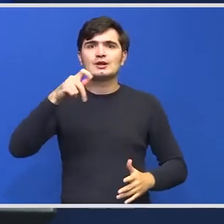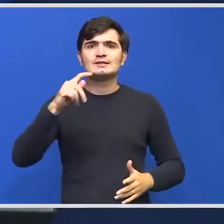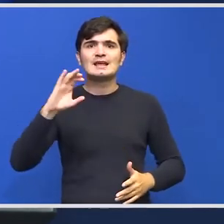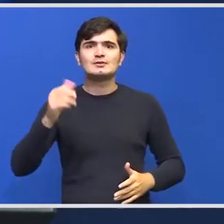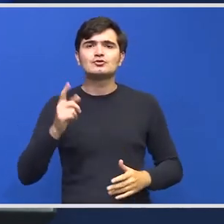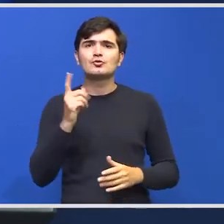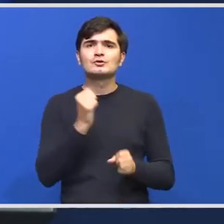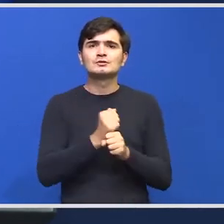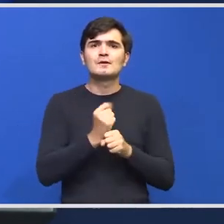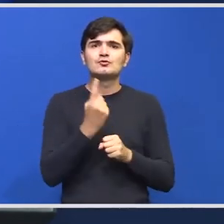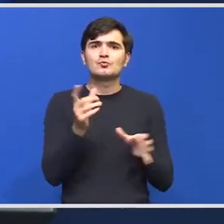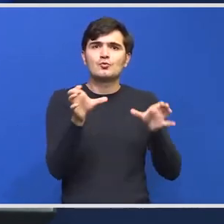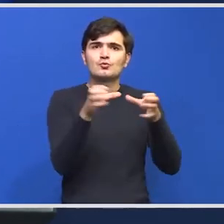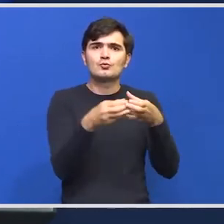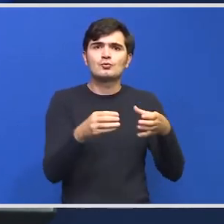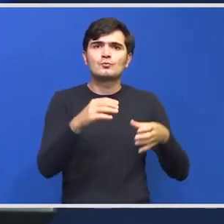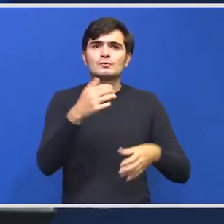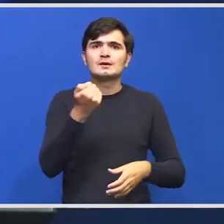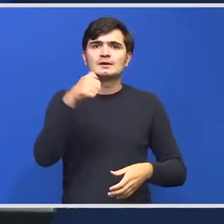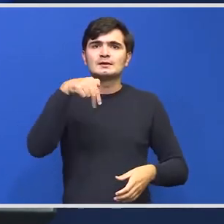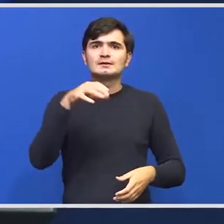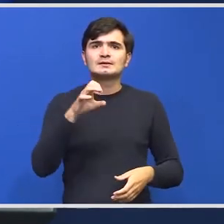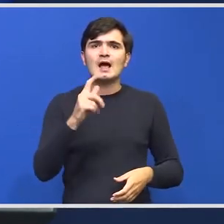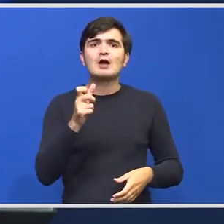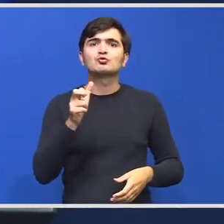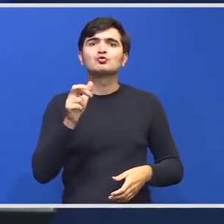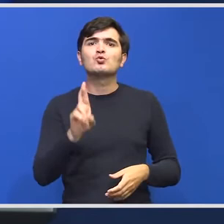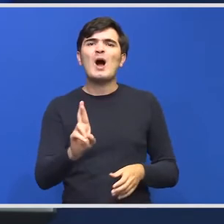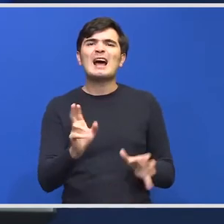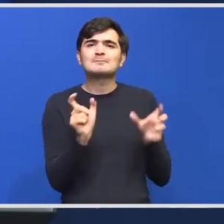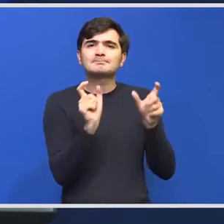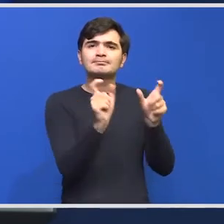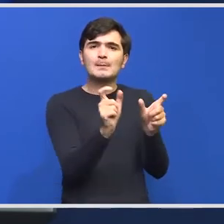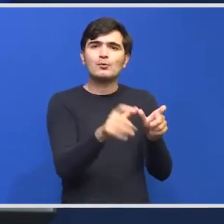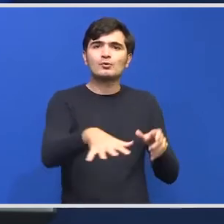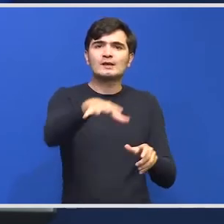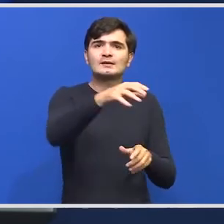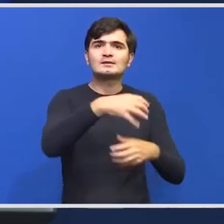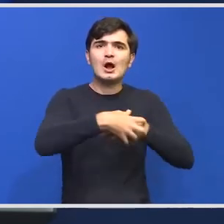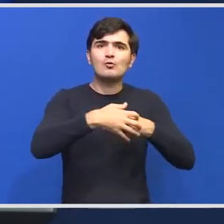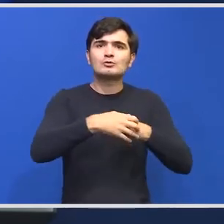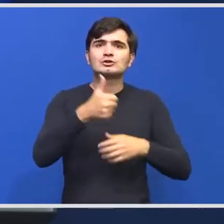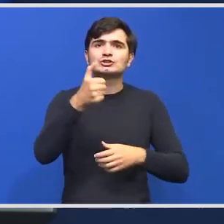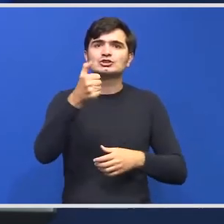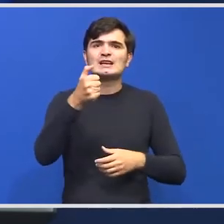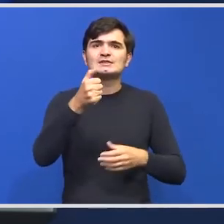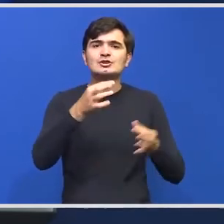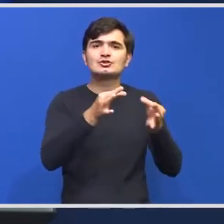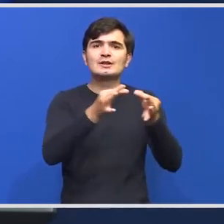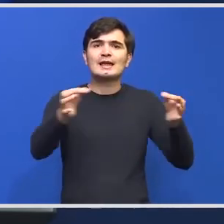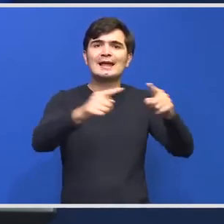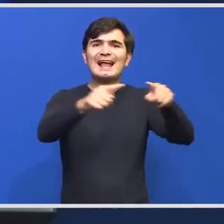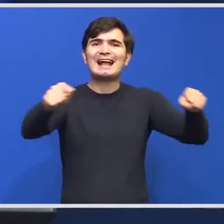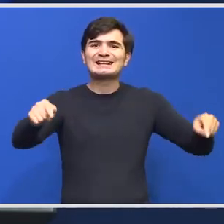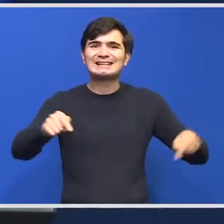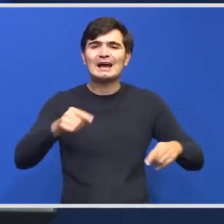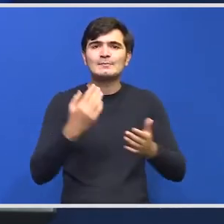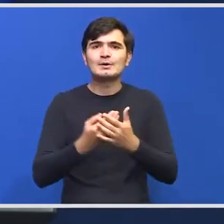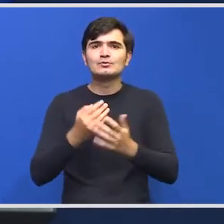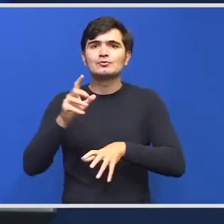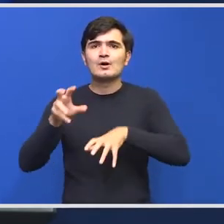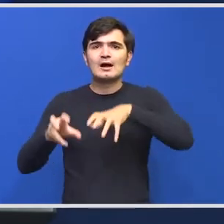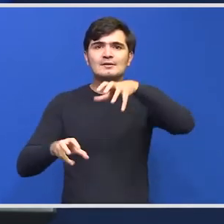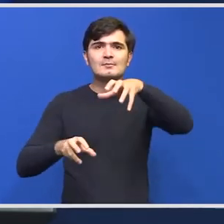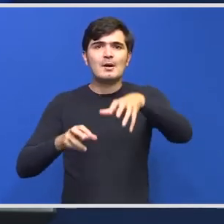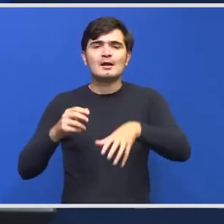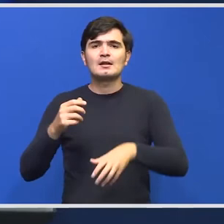sanctuar al urșilor de 60 de hectare ca să ne asigurăm că exemplarele care nu mai pot fi redate mediului natural